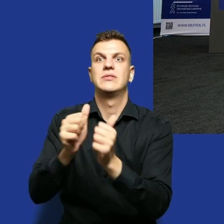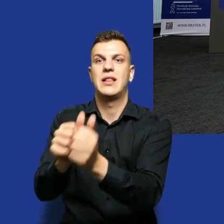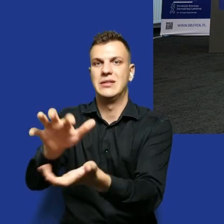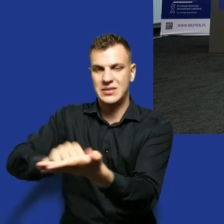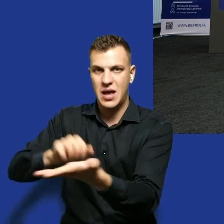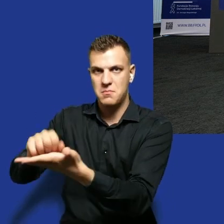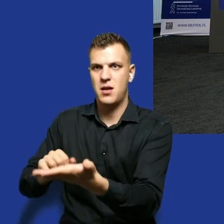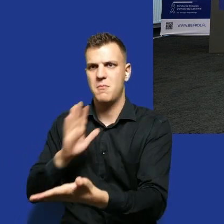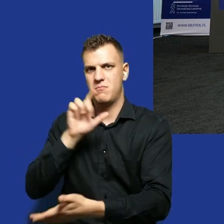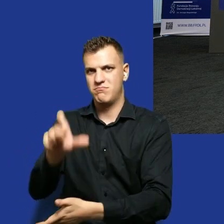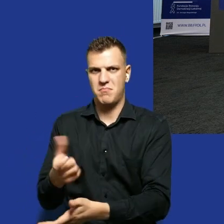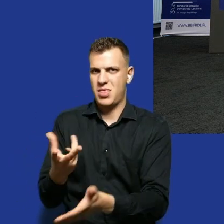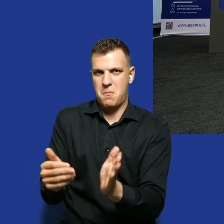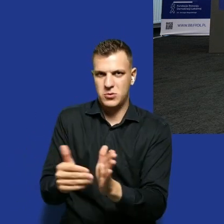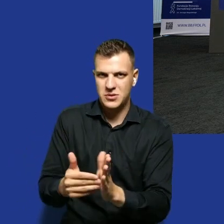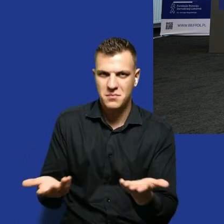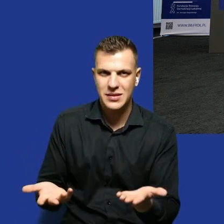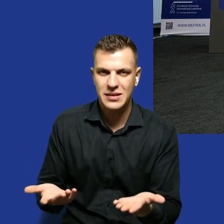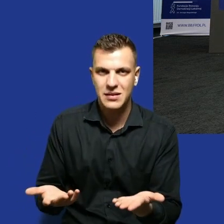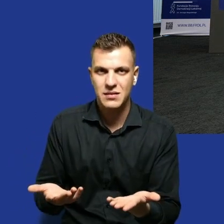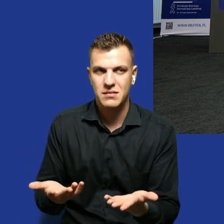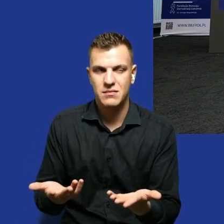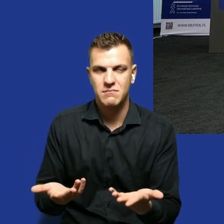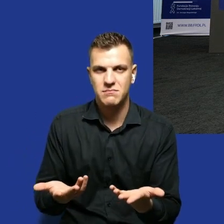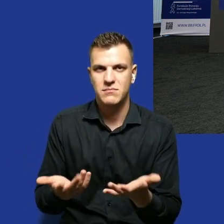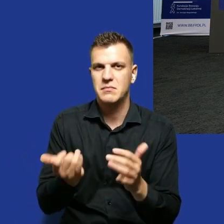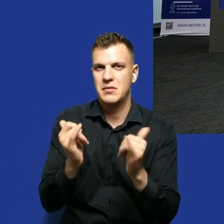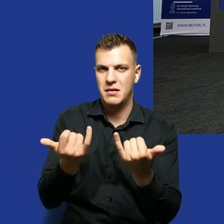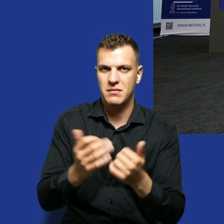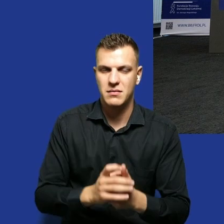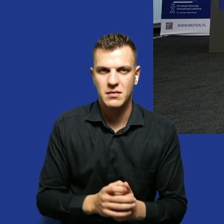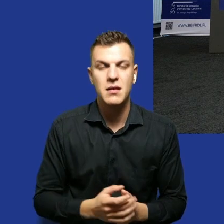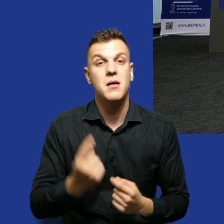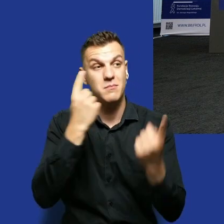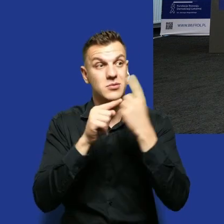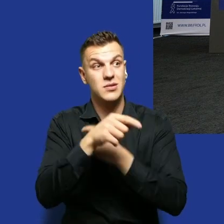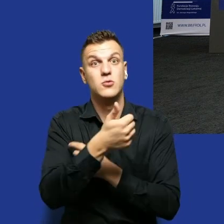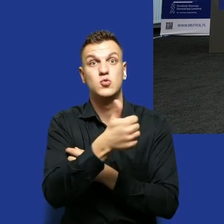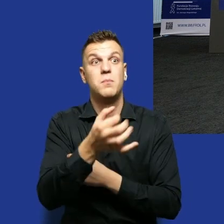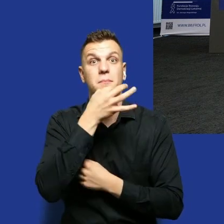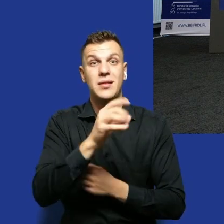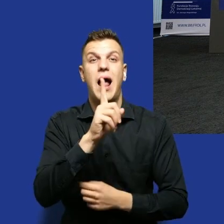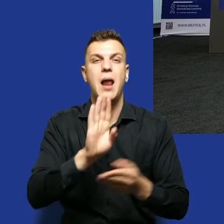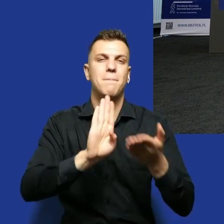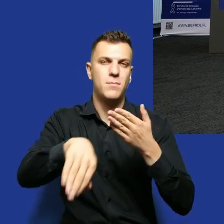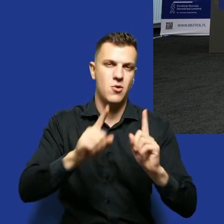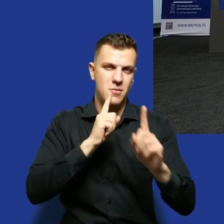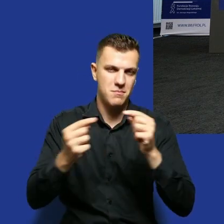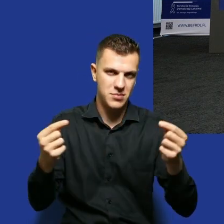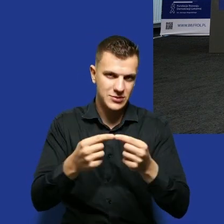będziecie się postrzegani przez mieszkańców ja myślę że pan zadał świetne pytanie na kuluary super